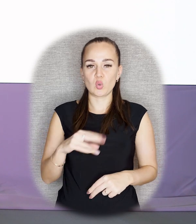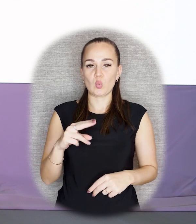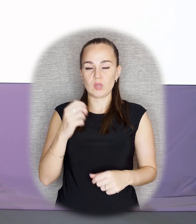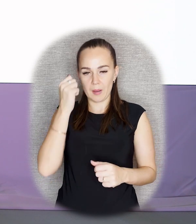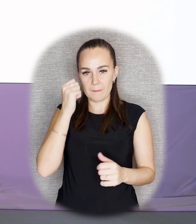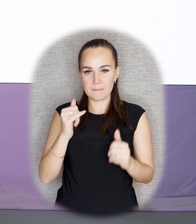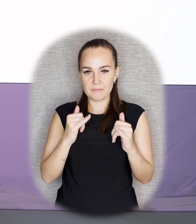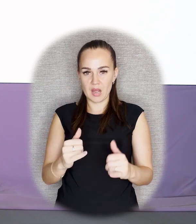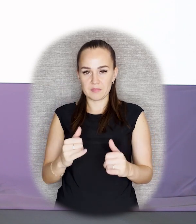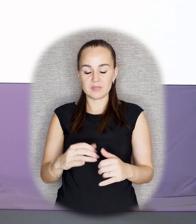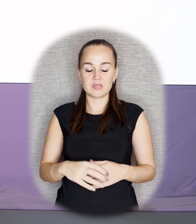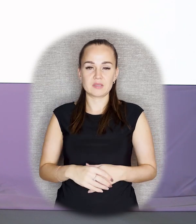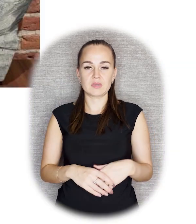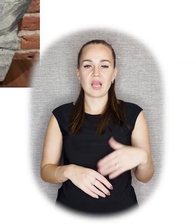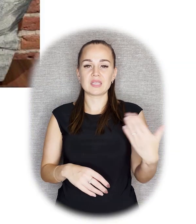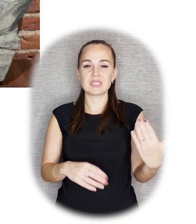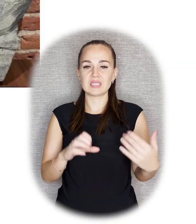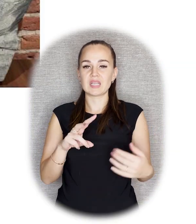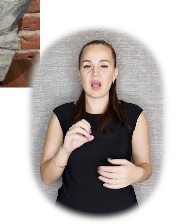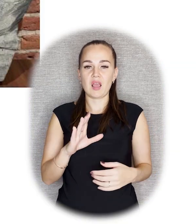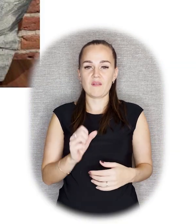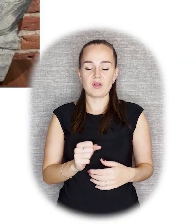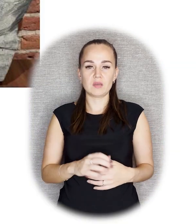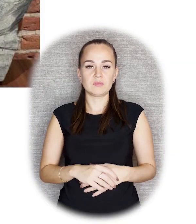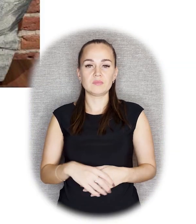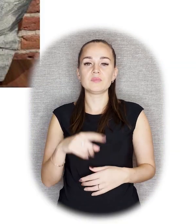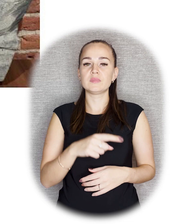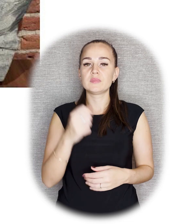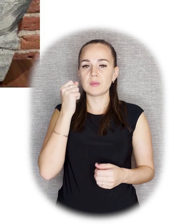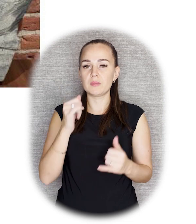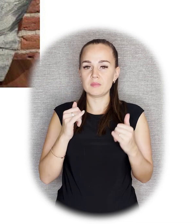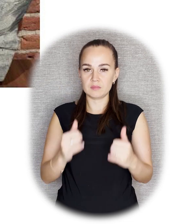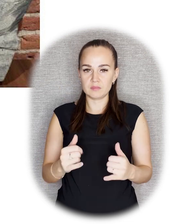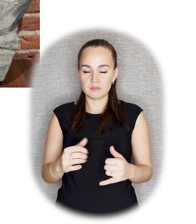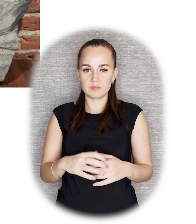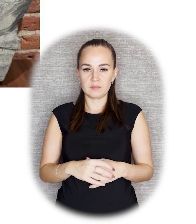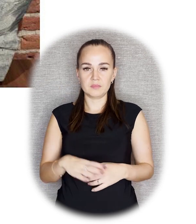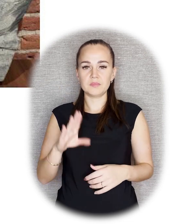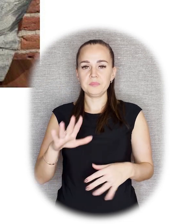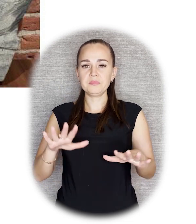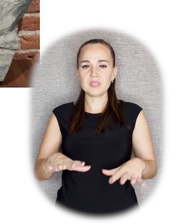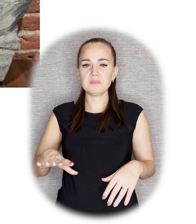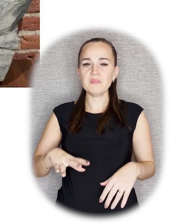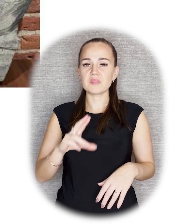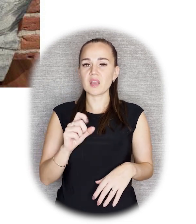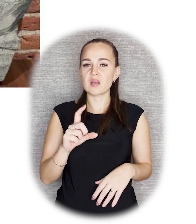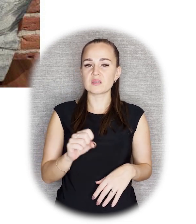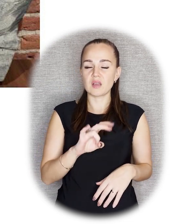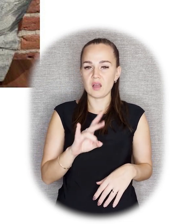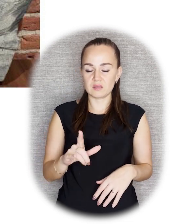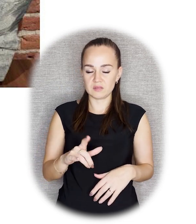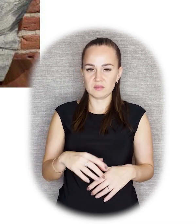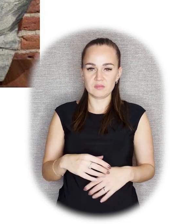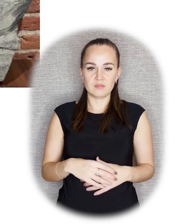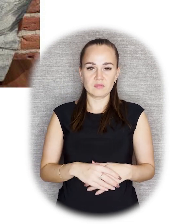И еще два «Освобожденных труда». Слева это памятник, установленный в Казани, на постаменте,